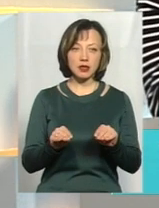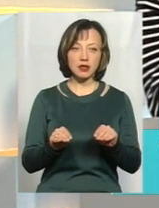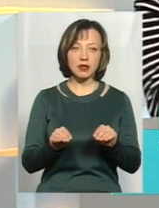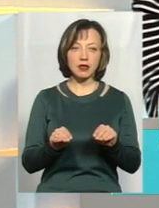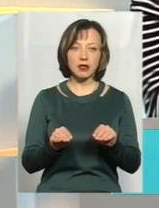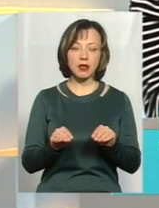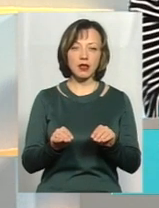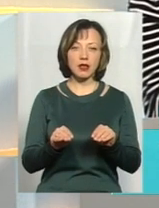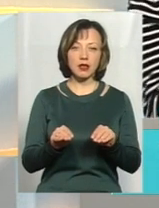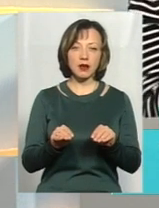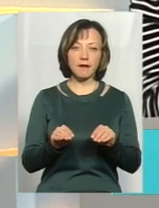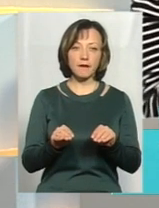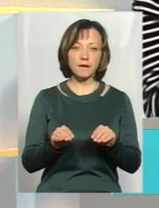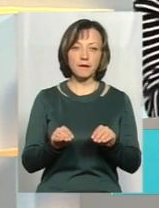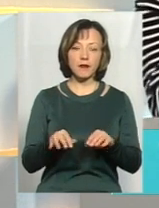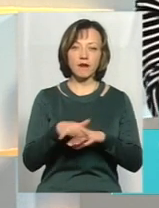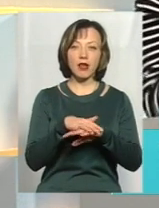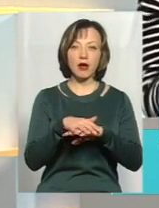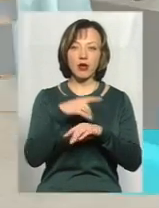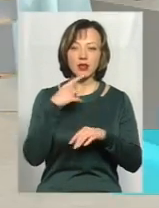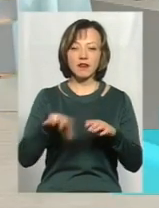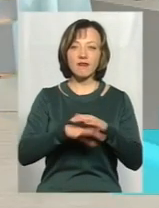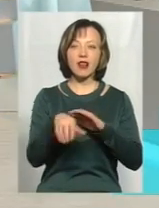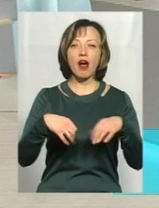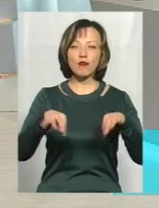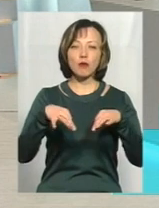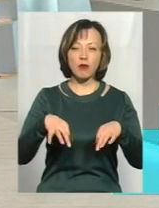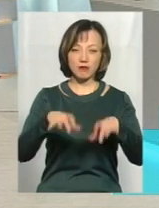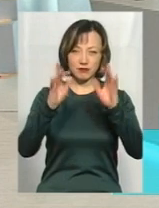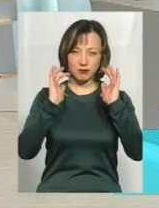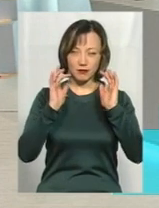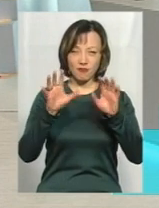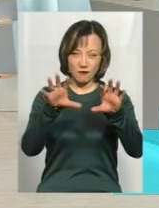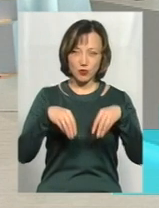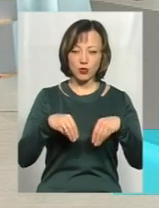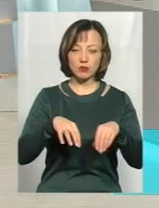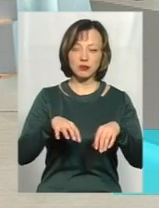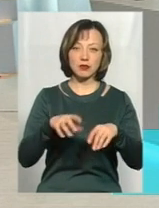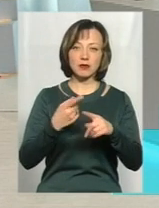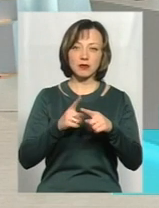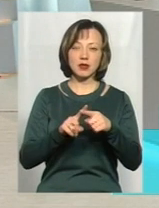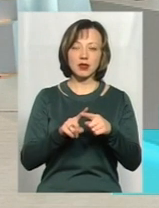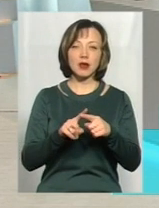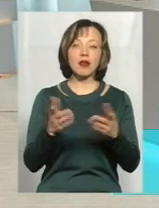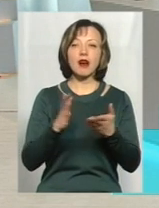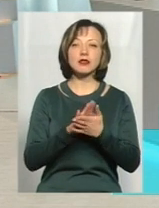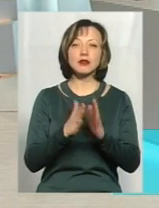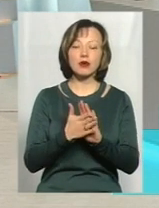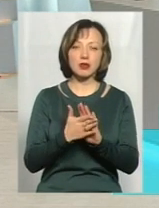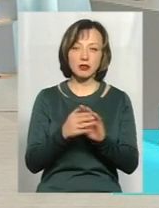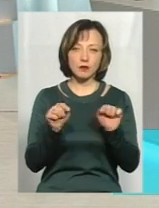незаконні заволодіння, тобто, в народі кажуть, угнані автомобілі, так? Так. Ось, яка ситуація в цьому напрямку,